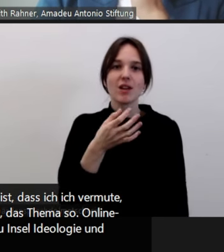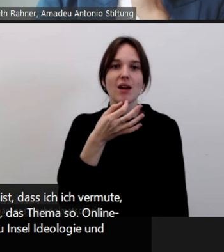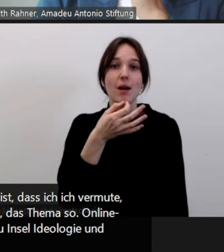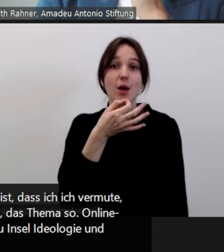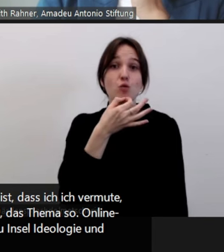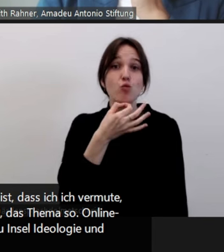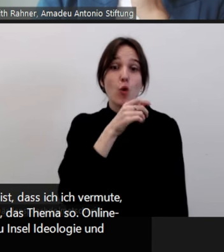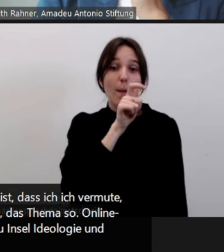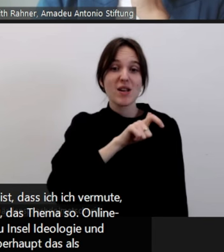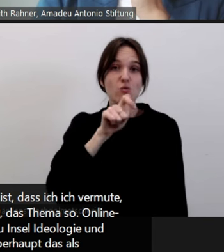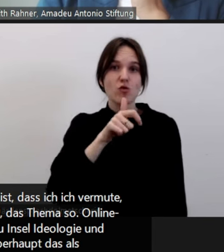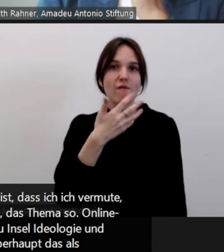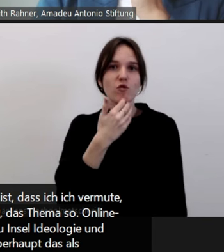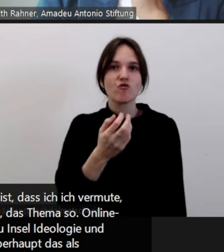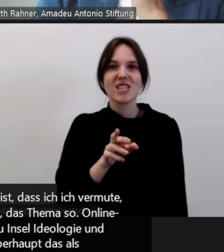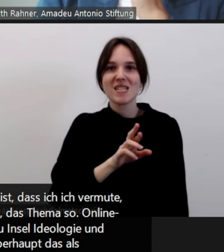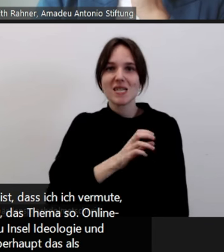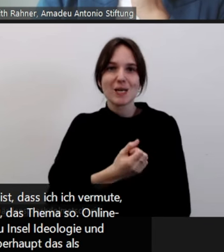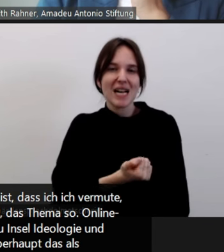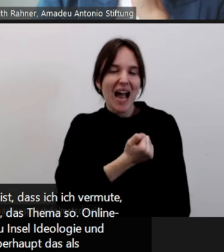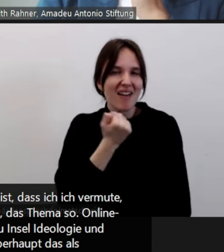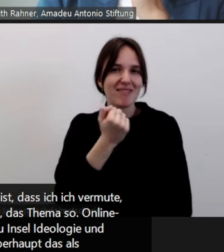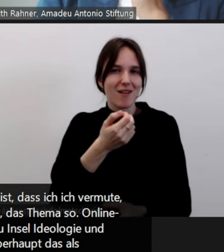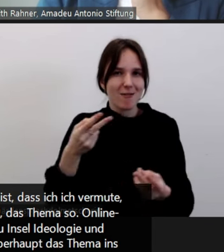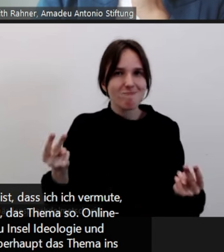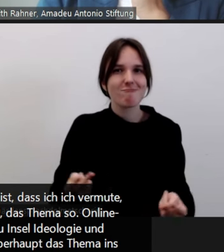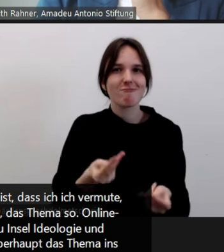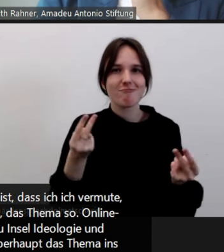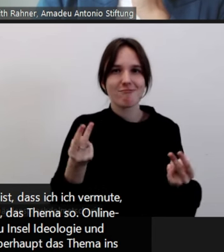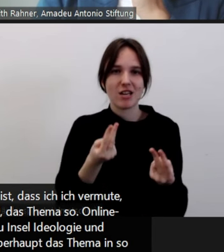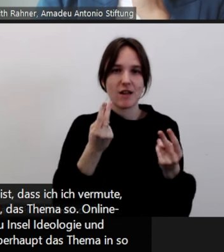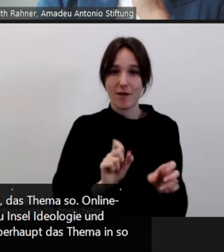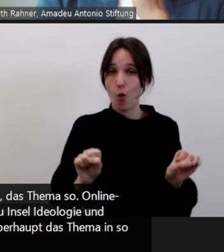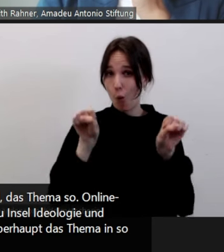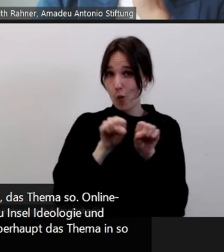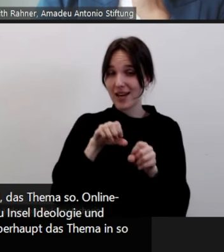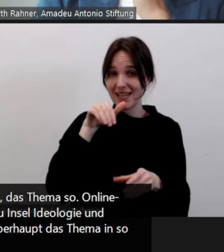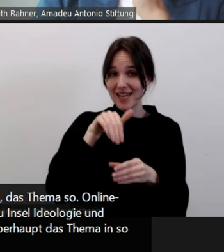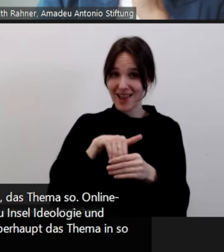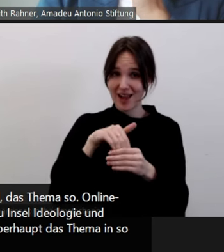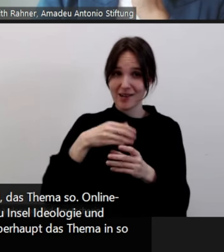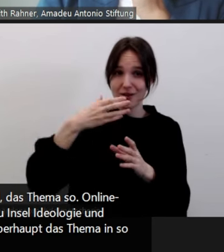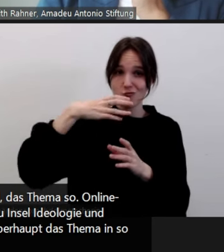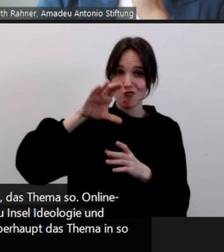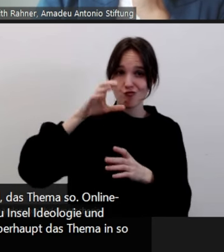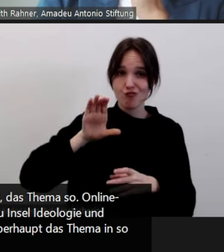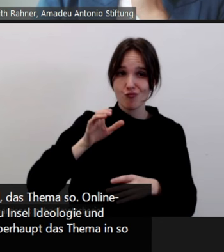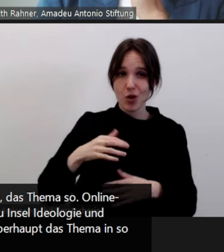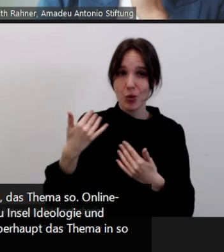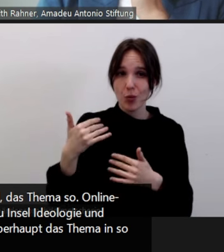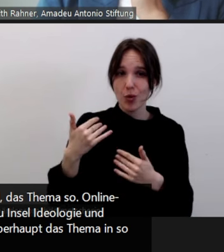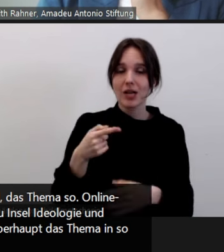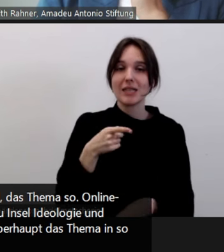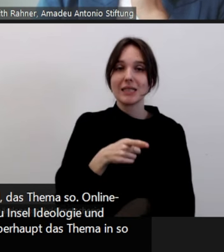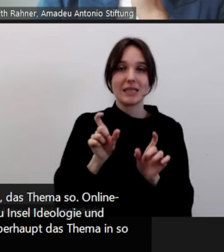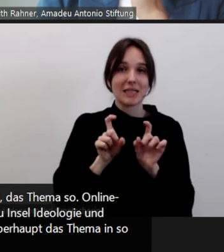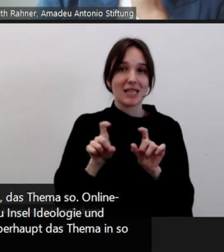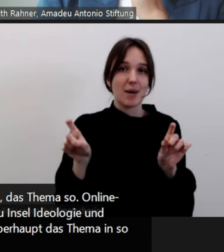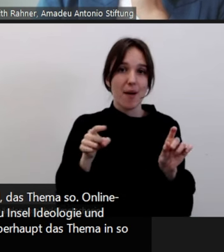und überhaupt das als so Thema in so Online-Content. Das ist ein Thema, was,